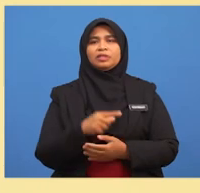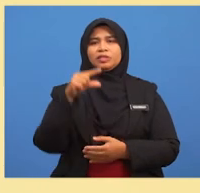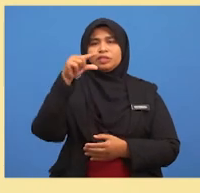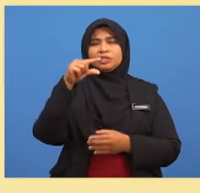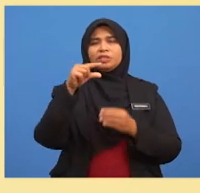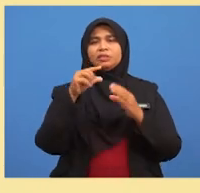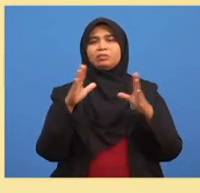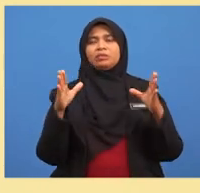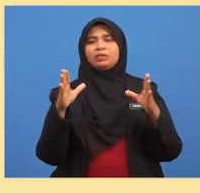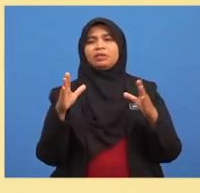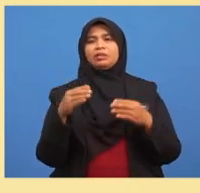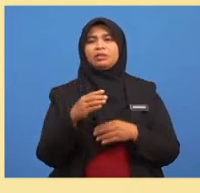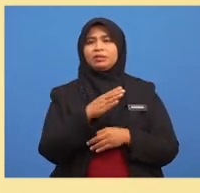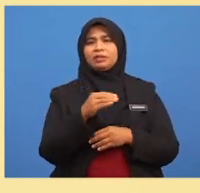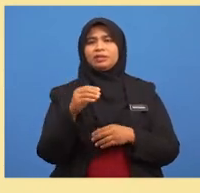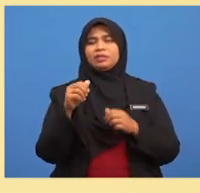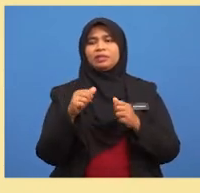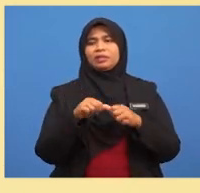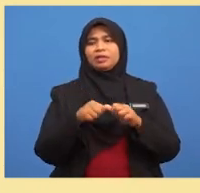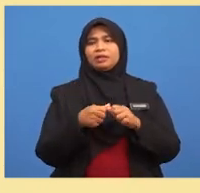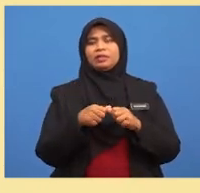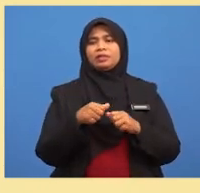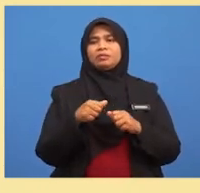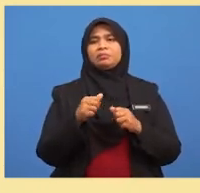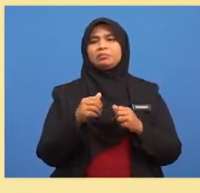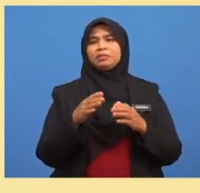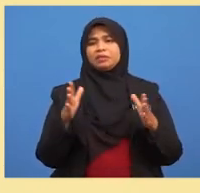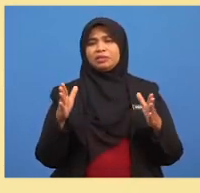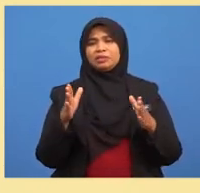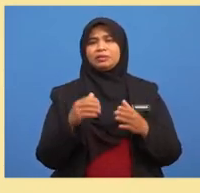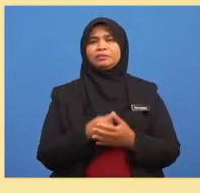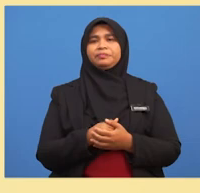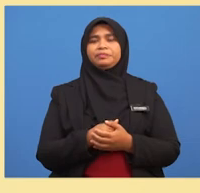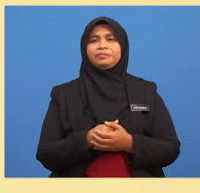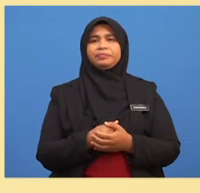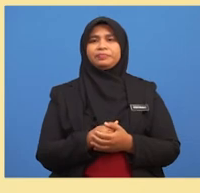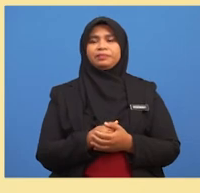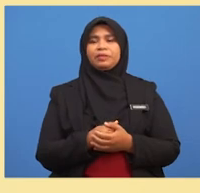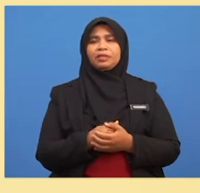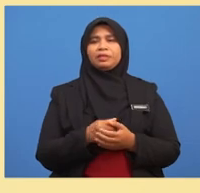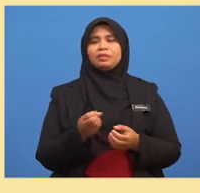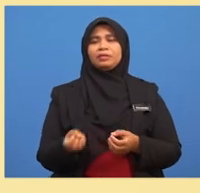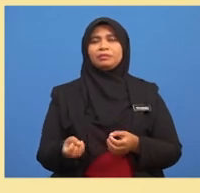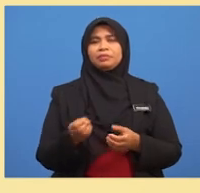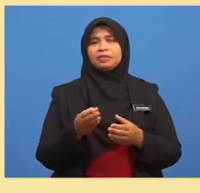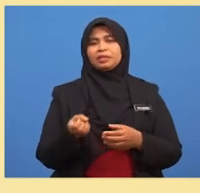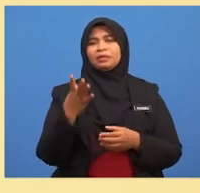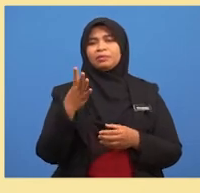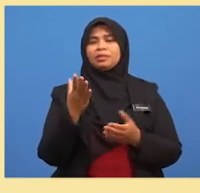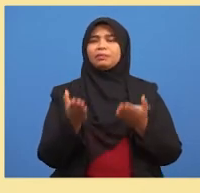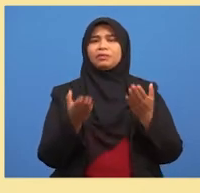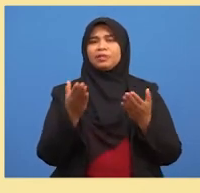Huruf A besar mewakili angka Untuk lambungan pertama Kesudahan yang mungkin